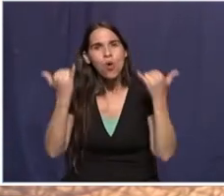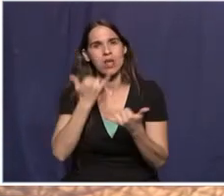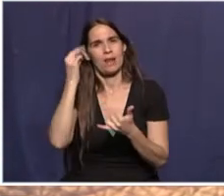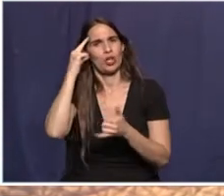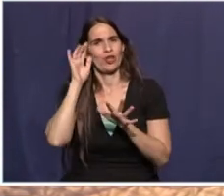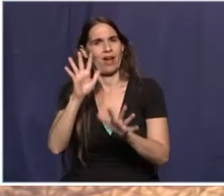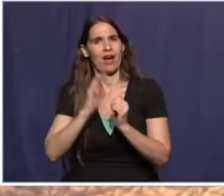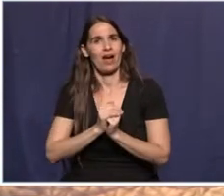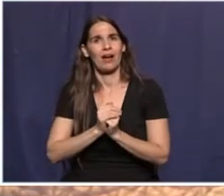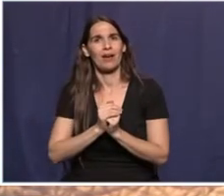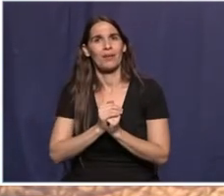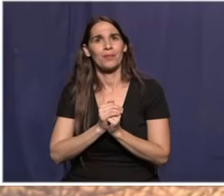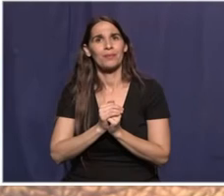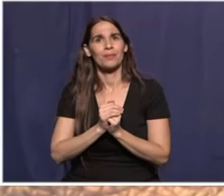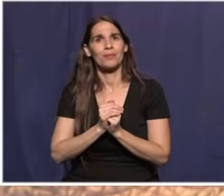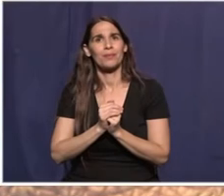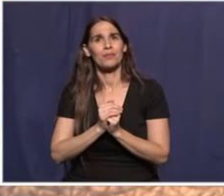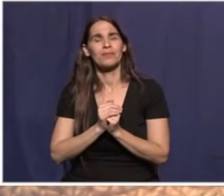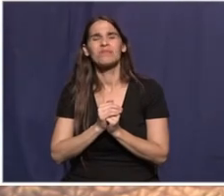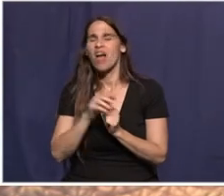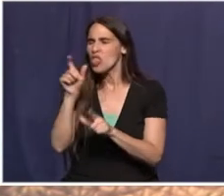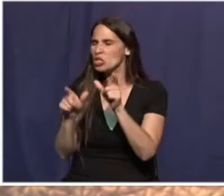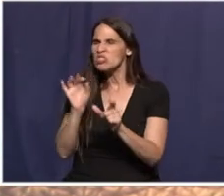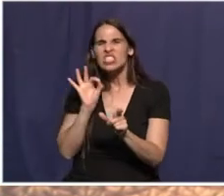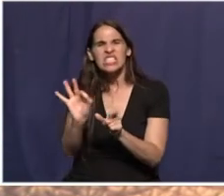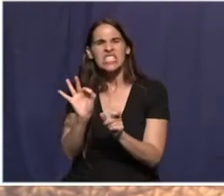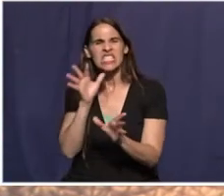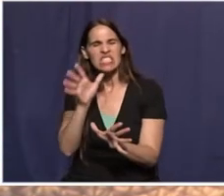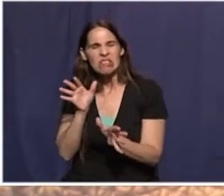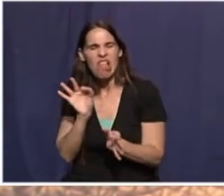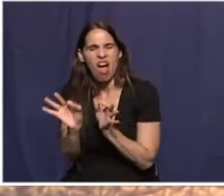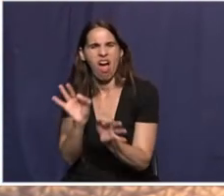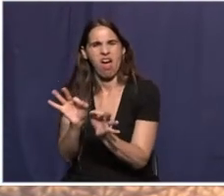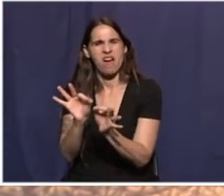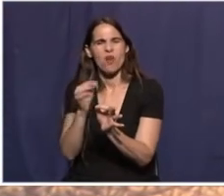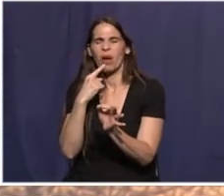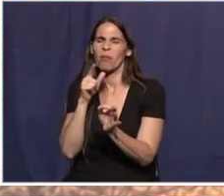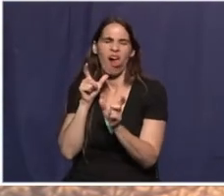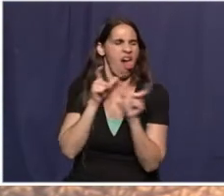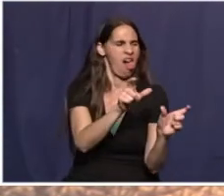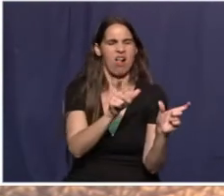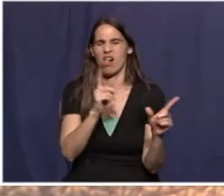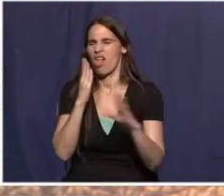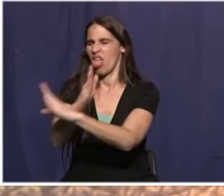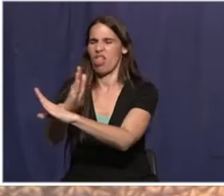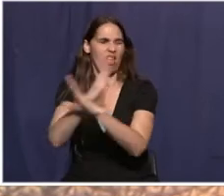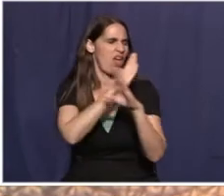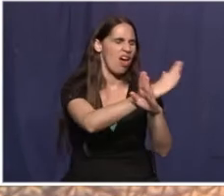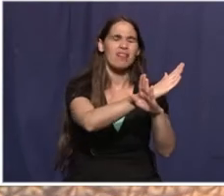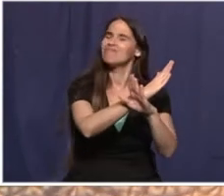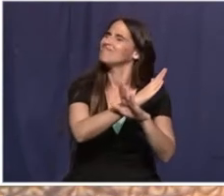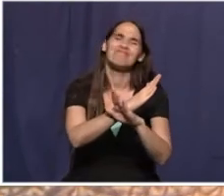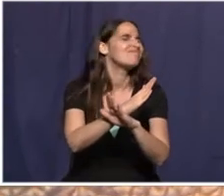בין האלה שמפיצים שנאה וקוראים להחרמת הצד השני. אנחנו כאן יחד